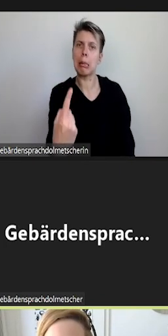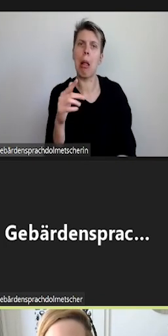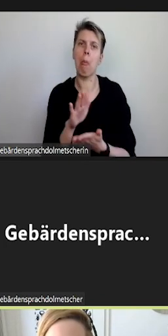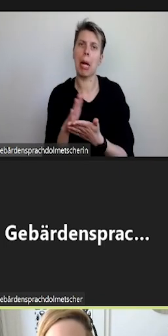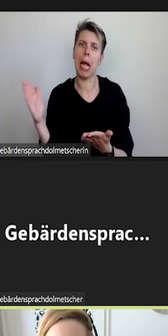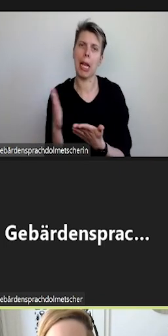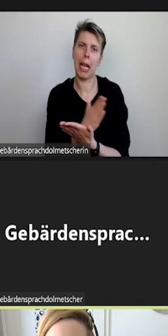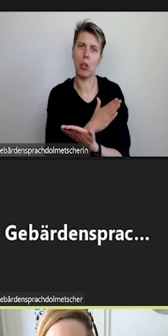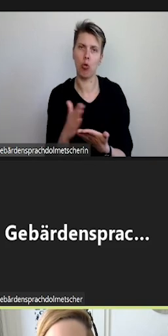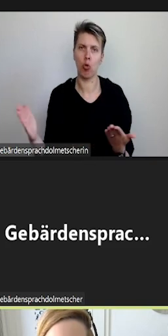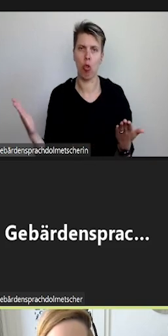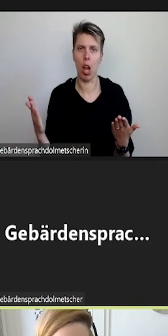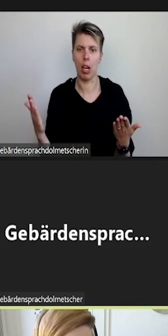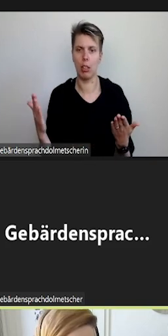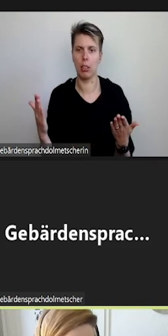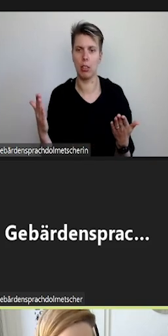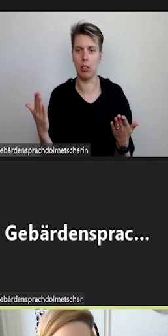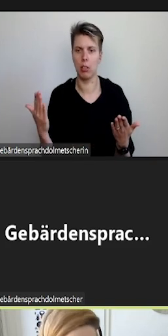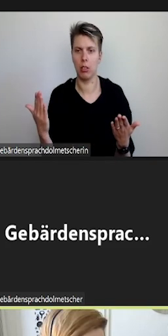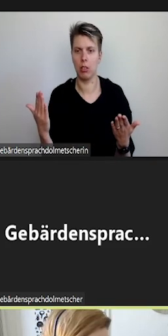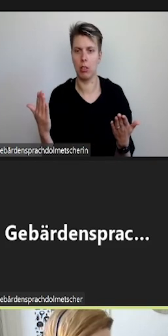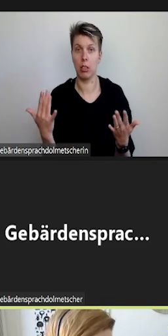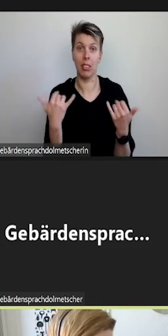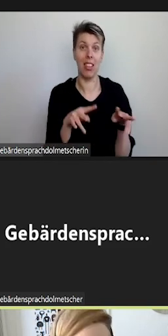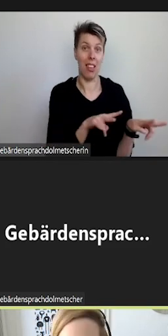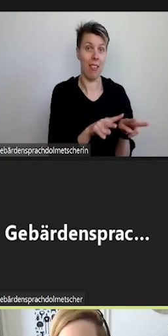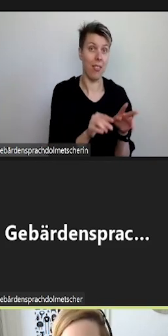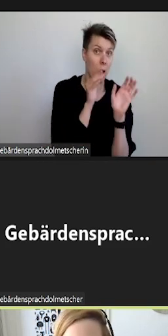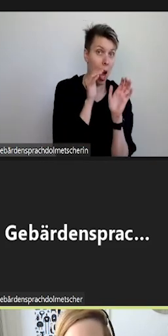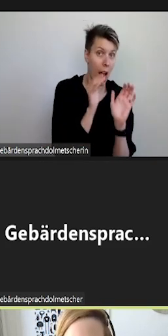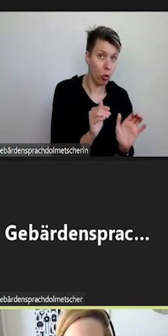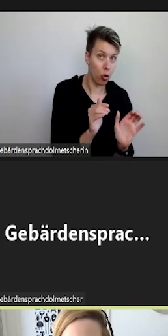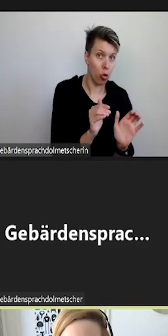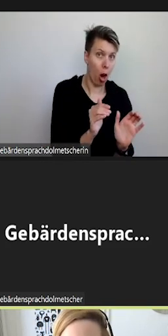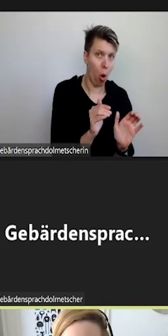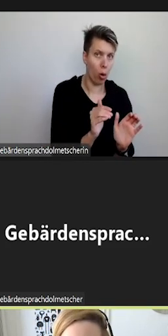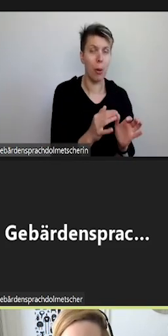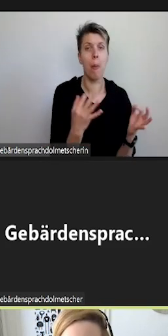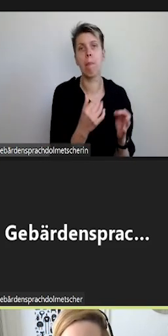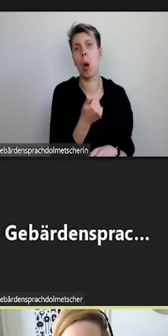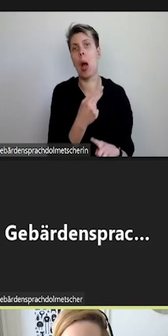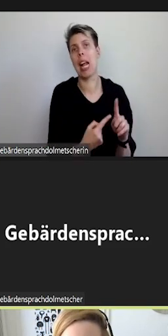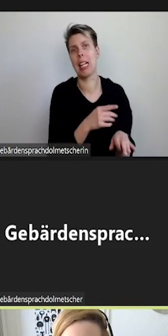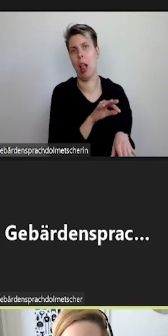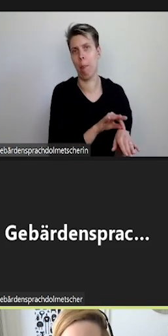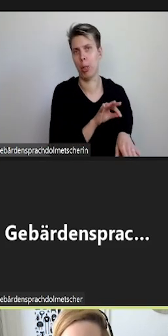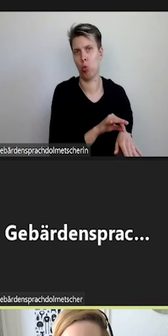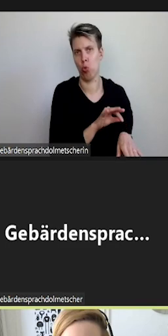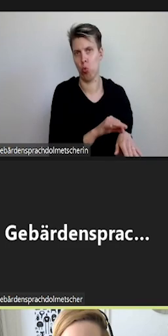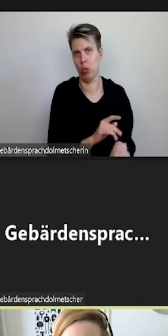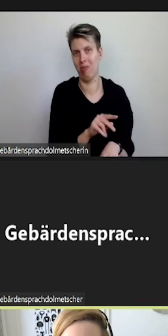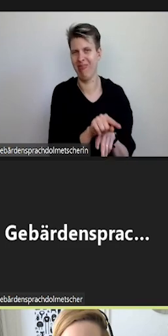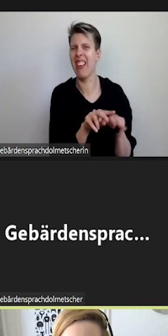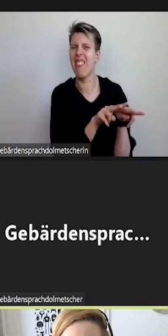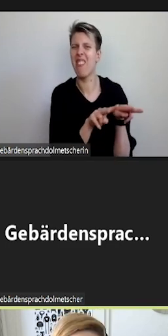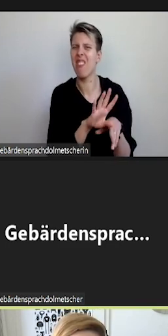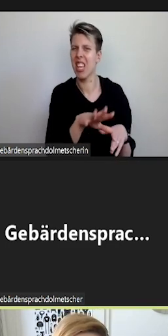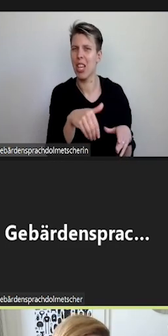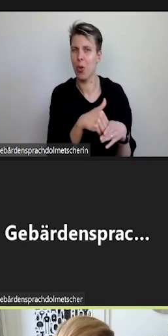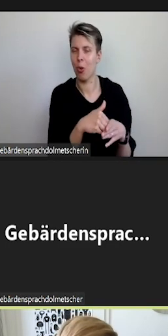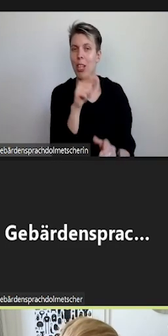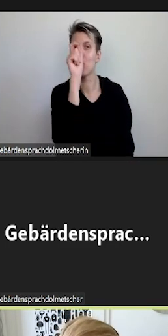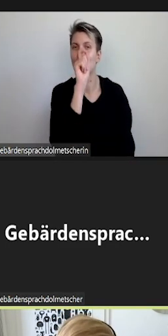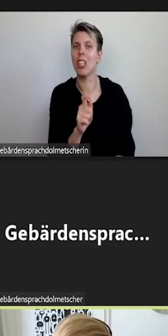jetzt gerne das Video anschauen wollen. Das dauert anderthalb Minuten. Das ist ein Video, das